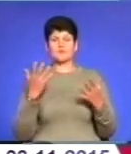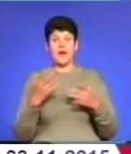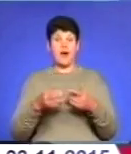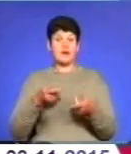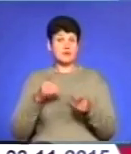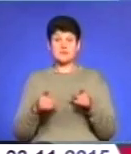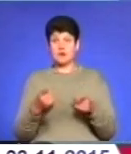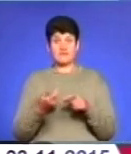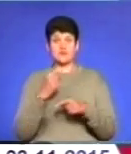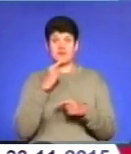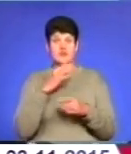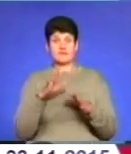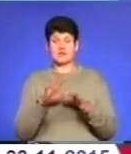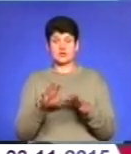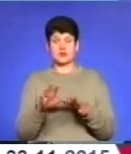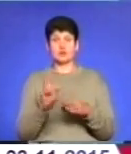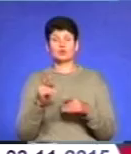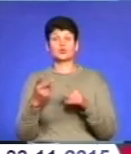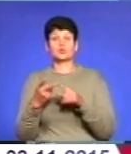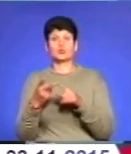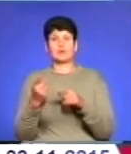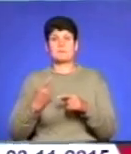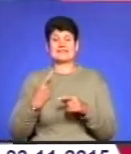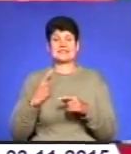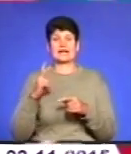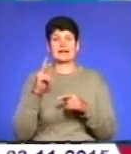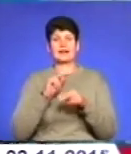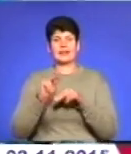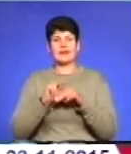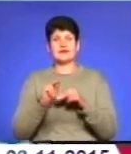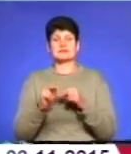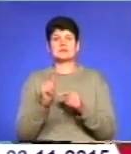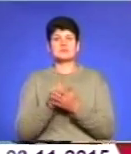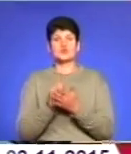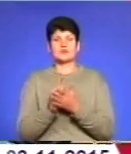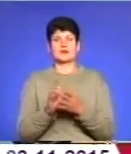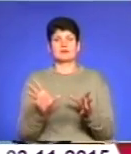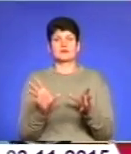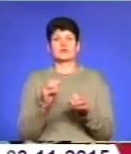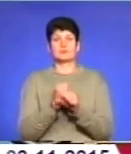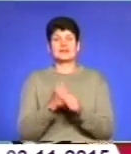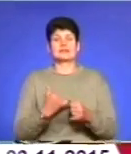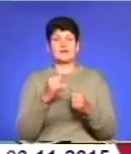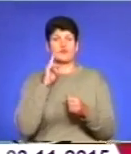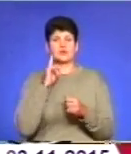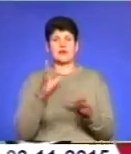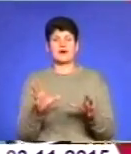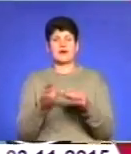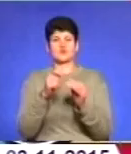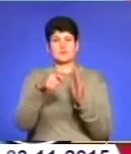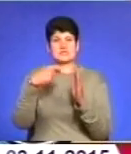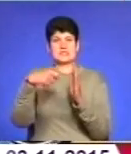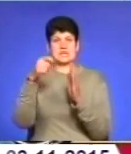насправді не важке. Був теж другий такий майстер-клас, пенсіонери співпрацювали з молоддю. Вони разом знімали